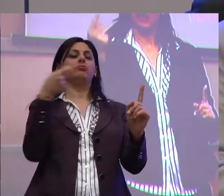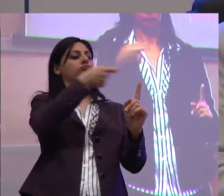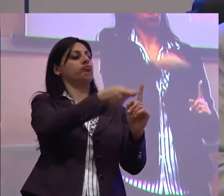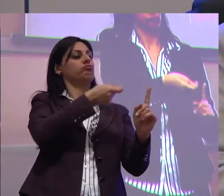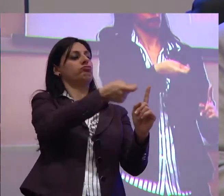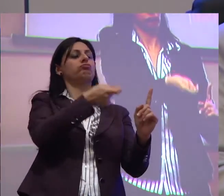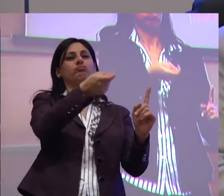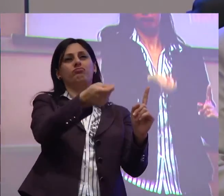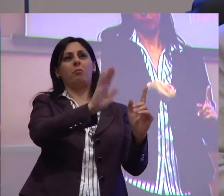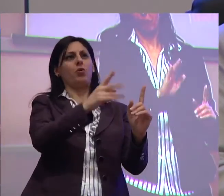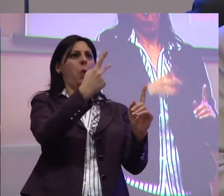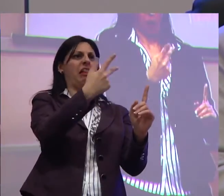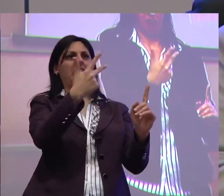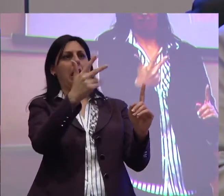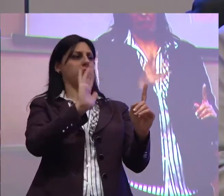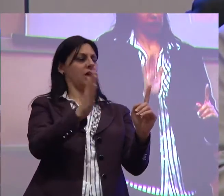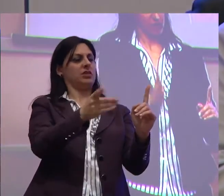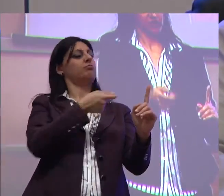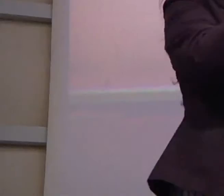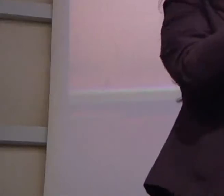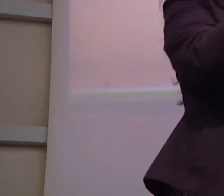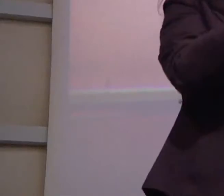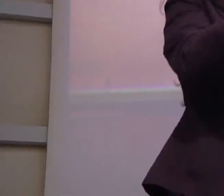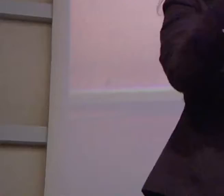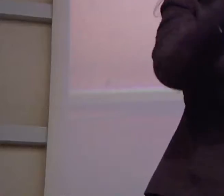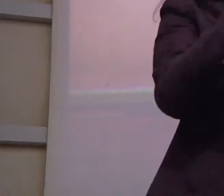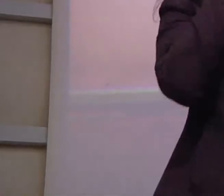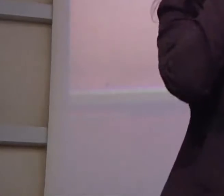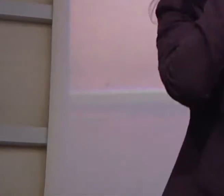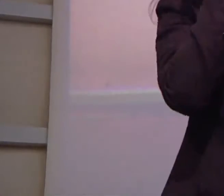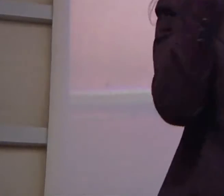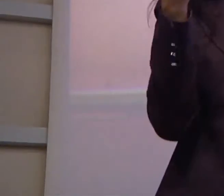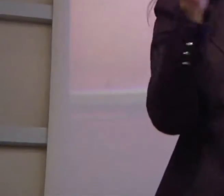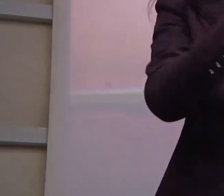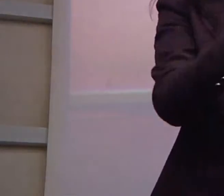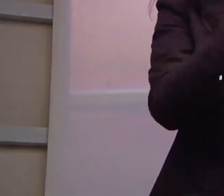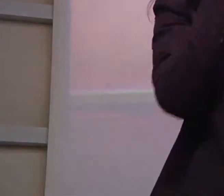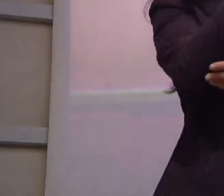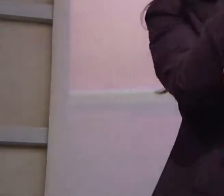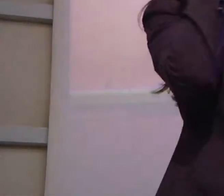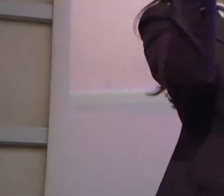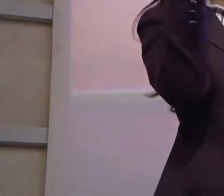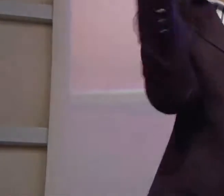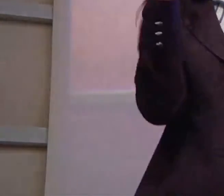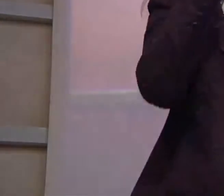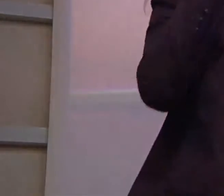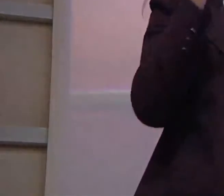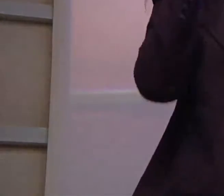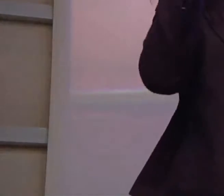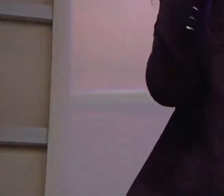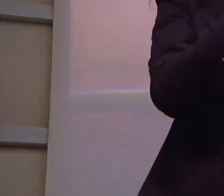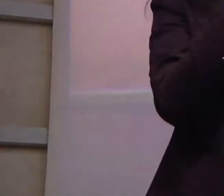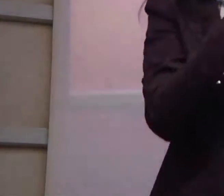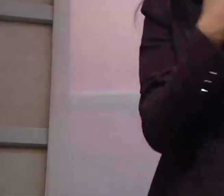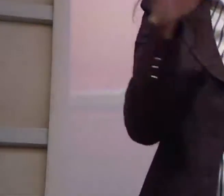perché all'asilo ci va, ci va due anni, va tre anni all'asilo, e i genitori che hanno i bambini che vanno all'asilo sono genitori giovani che